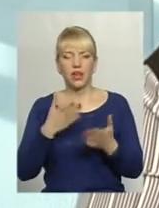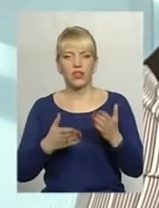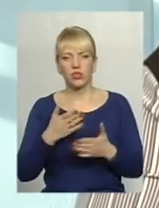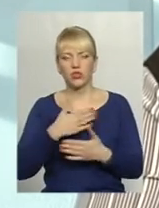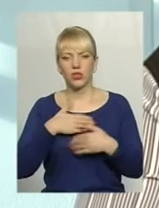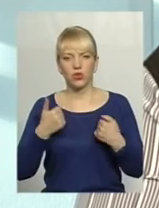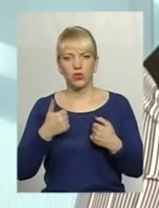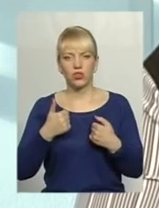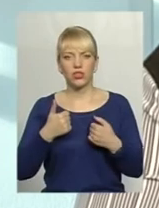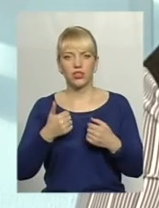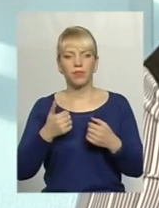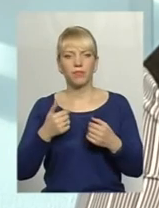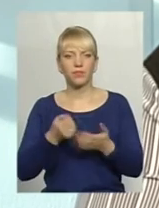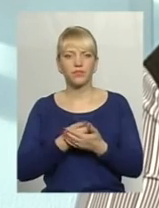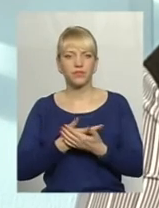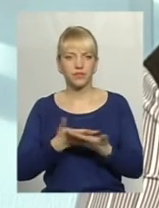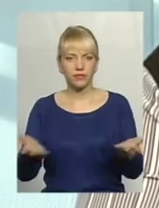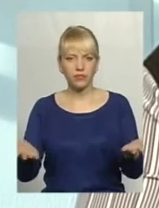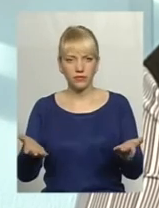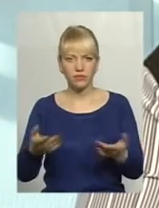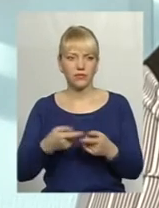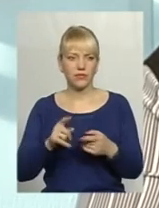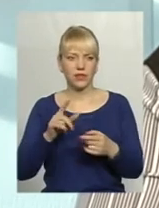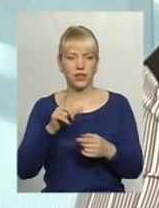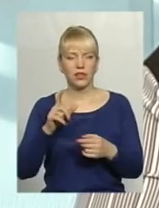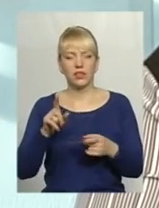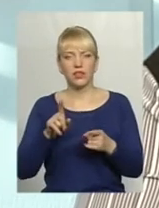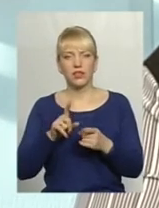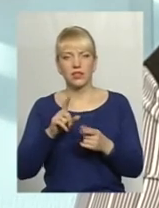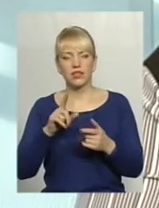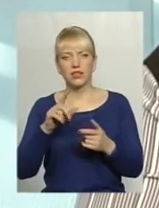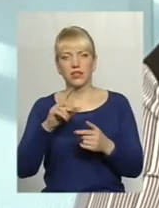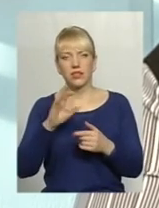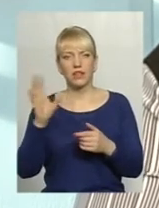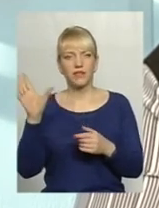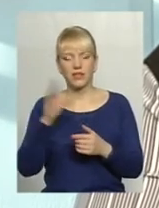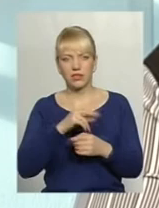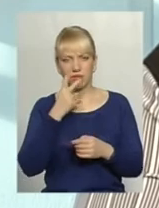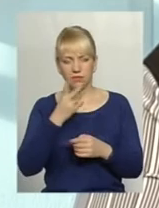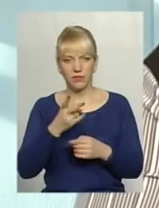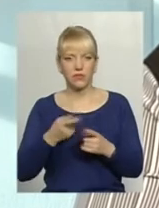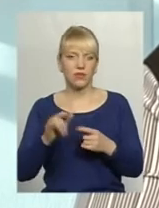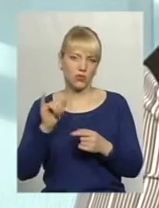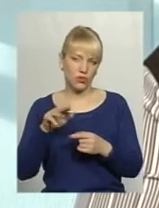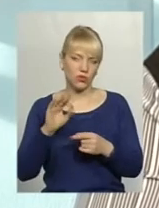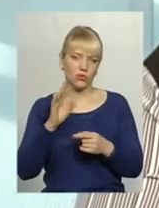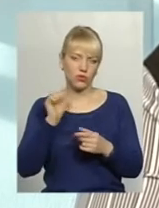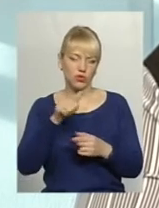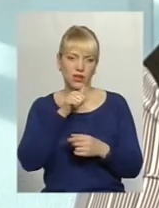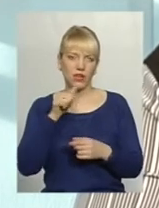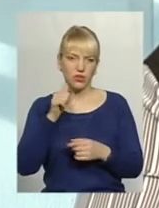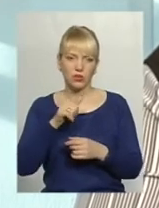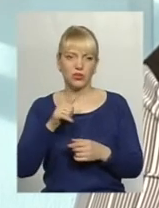не хочете виносити такі явища на превселюдно, ви можете анонімно